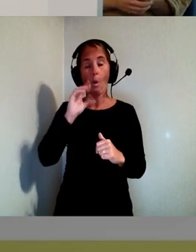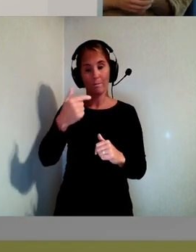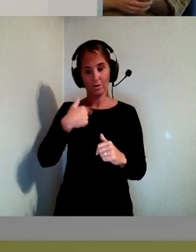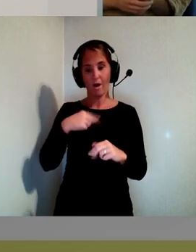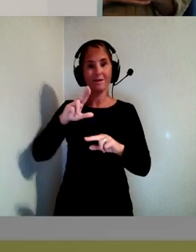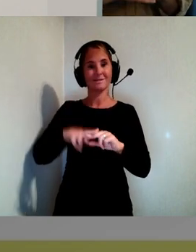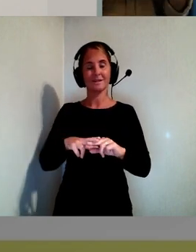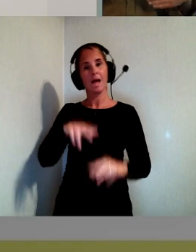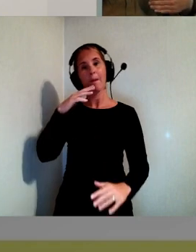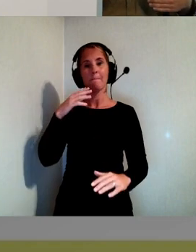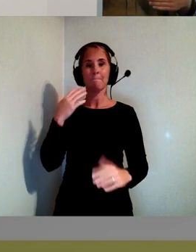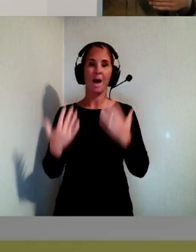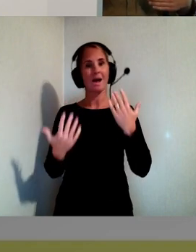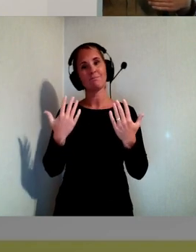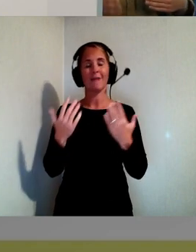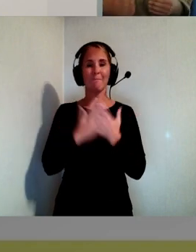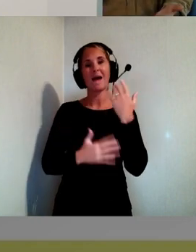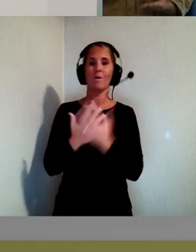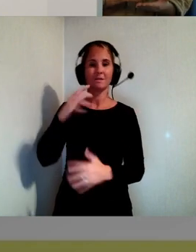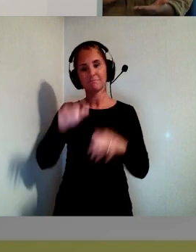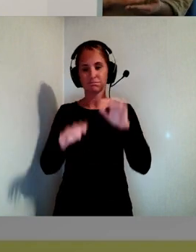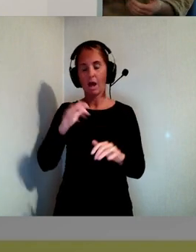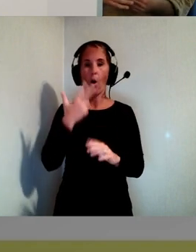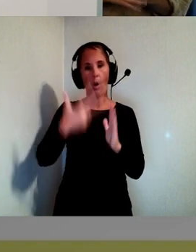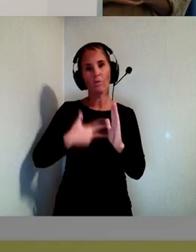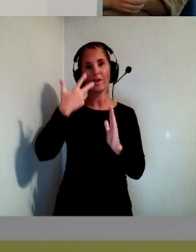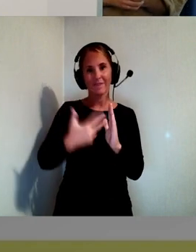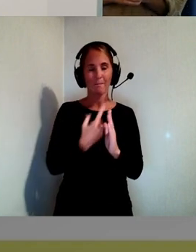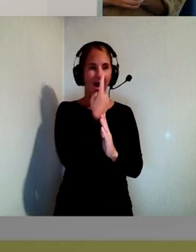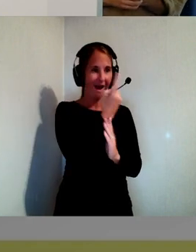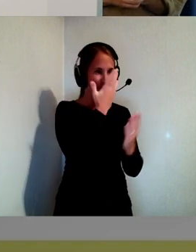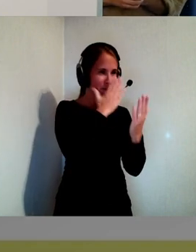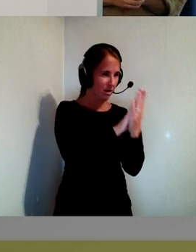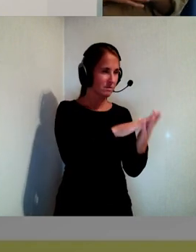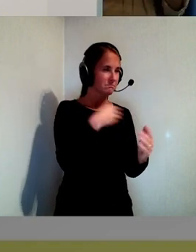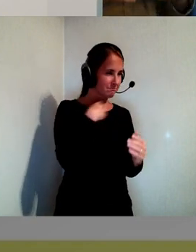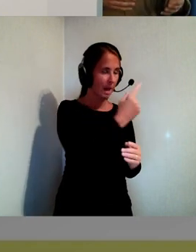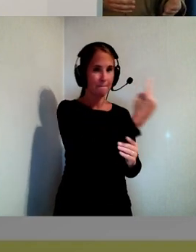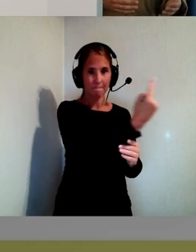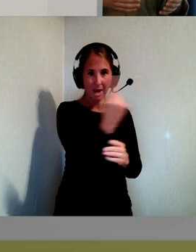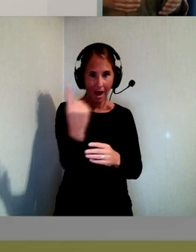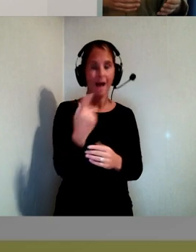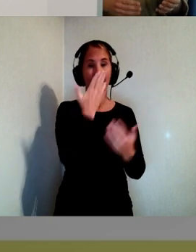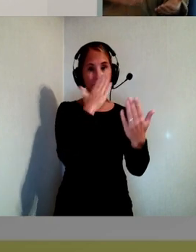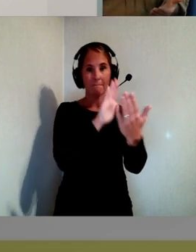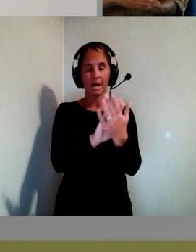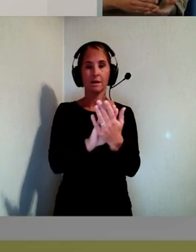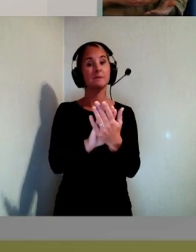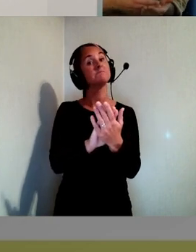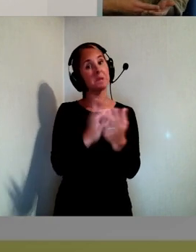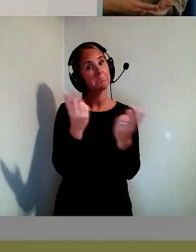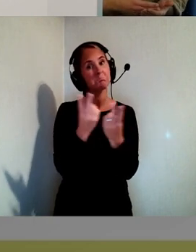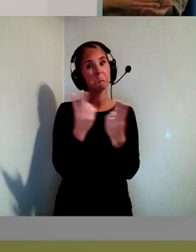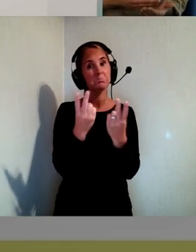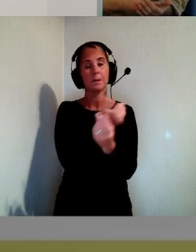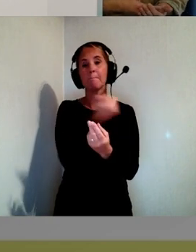en åtta timmars arbetsdag och la ner en minut på varje bild. Så att det inte bara är så att man kan spara tid